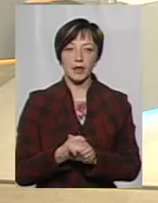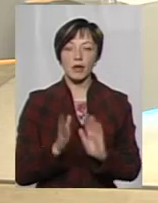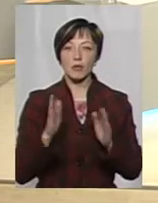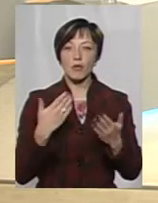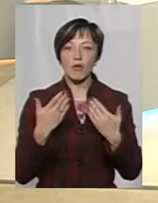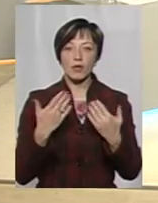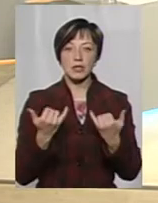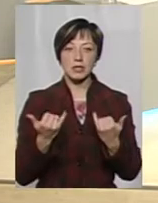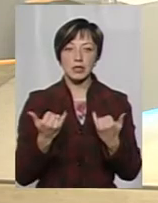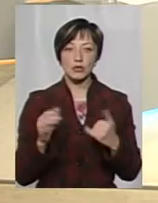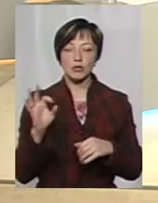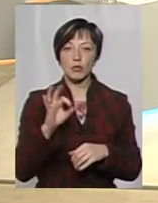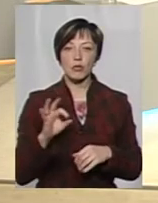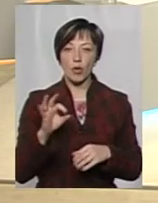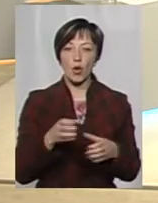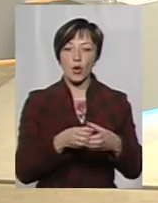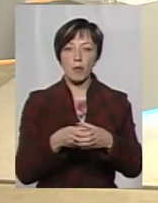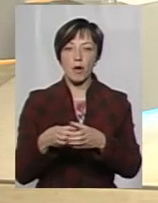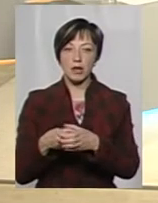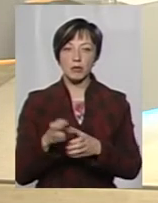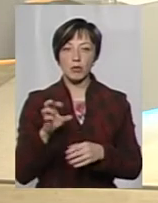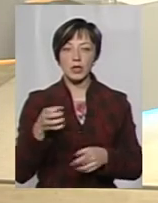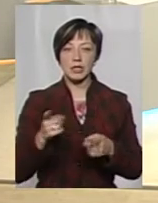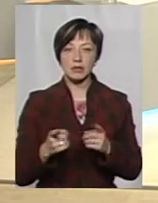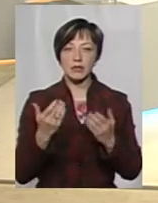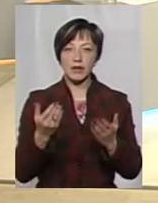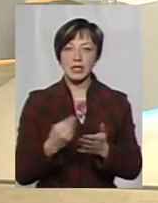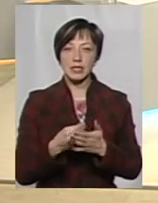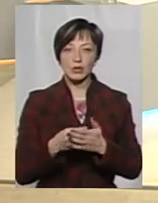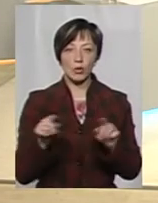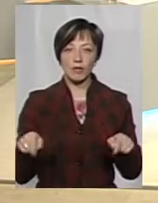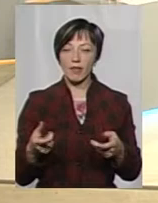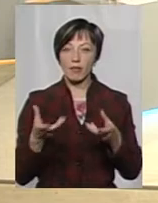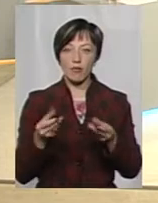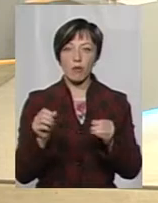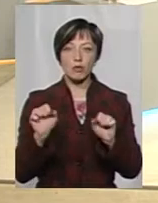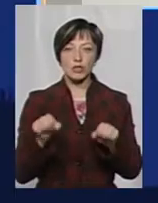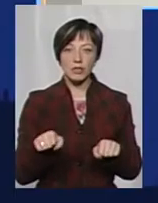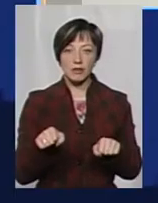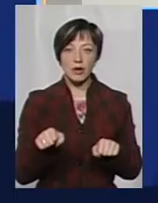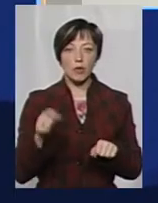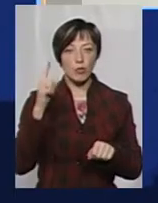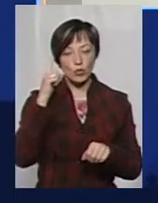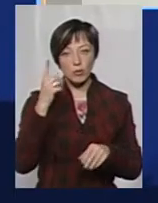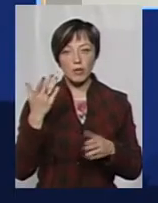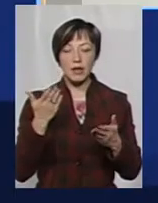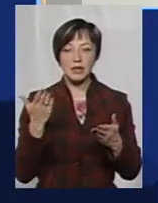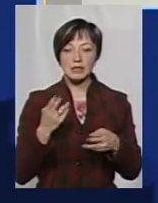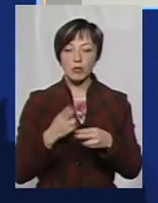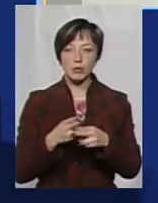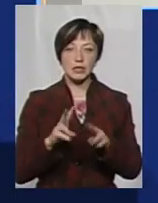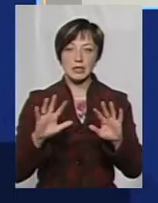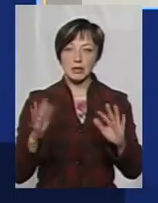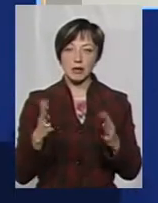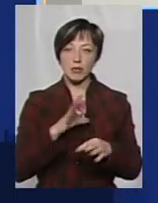поговоримо. Зараз те, що стосується громад, тому що, дійсно, ви на ціни утворення не впливаєте, але, можливо, продумували якісь запобіжники, щоб не